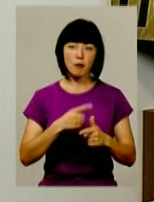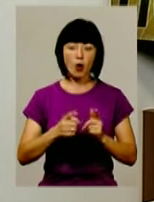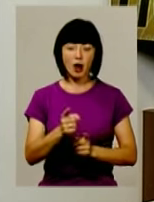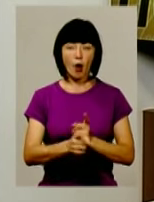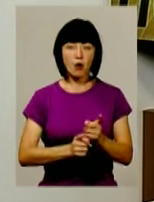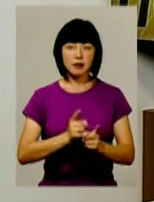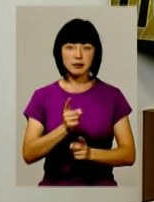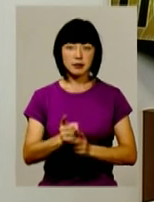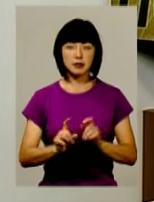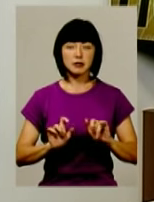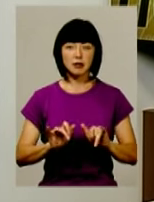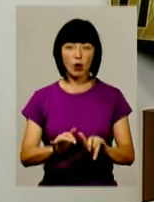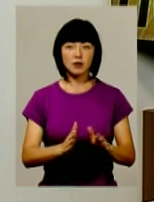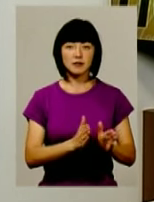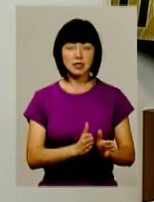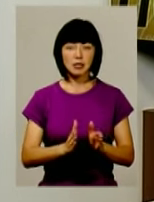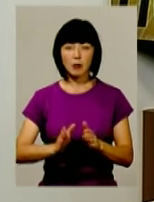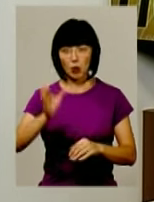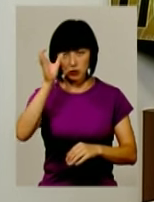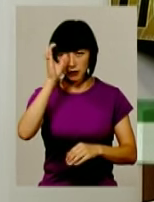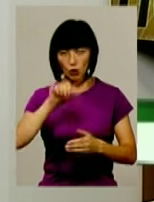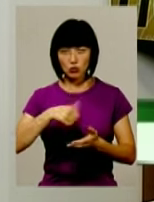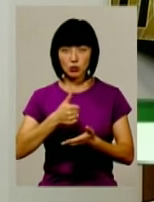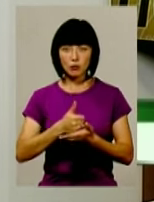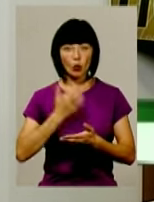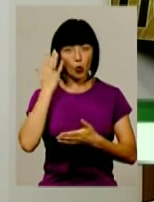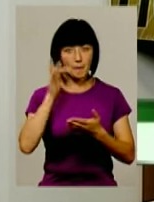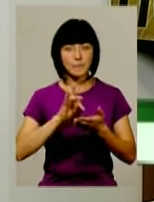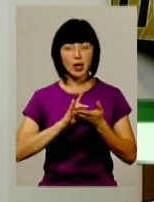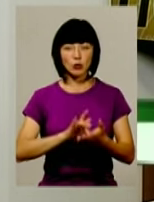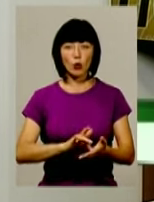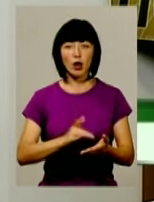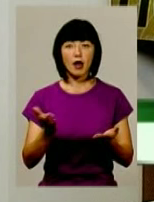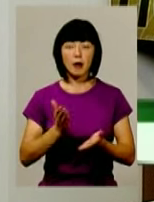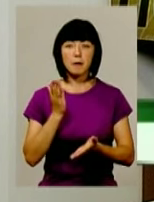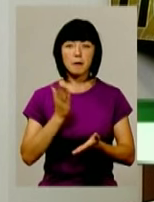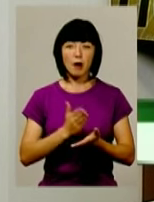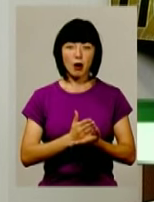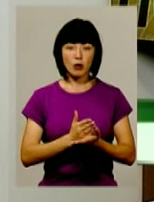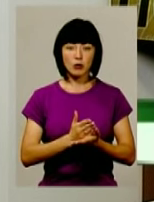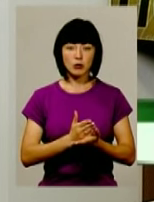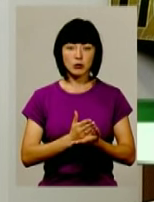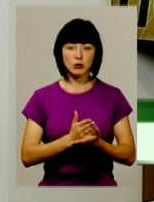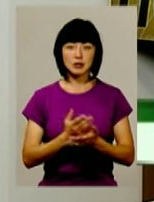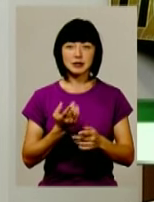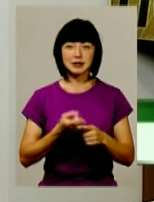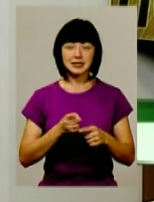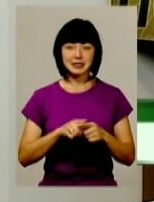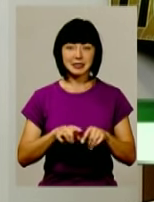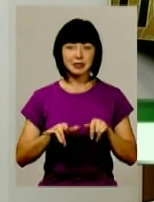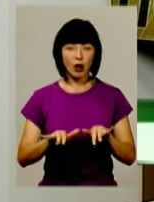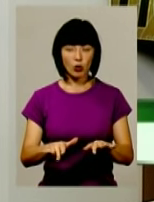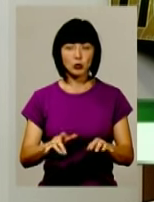заходів в системі освіти. Основною метою, яке несуть у собі ці заходи, це